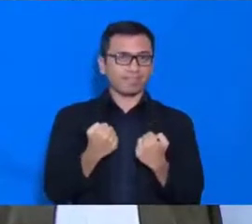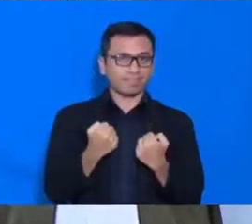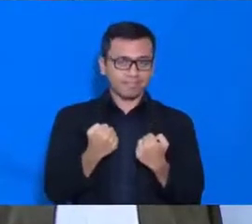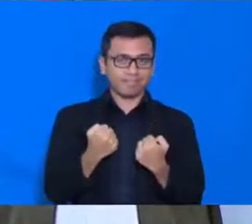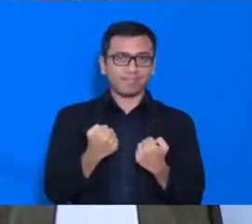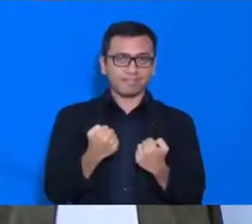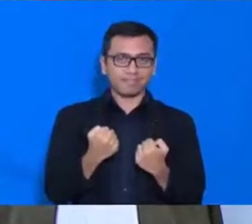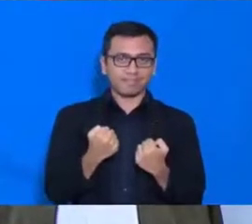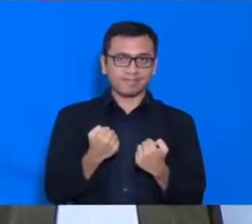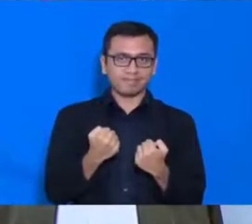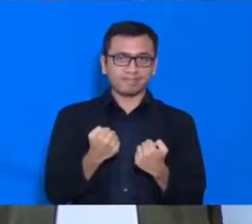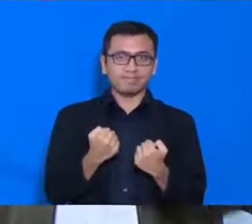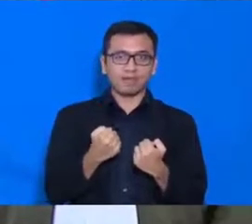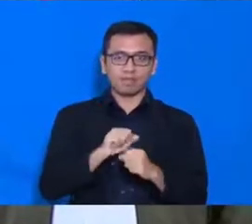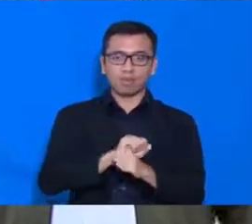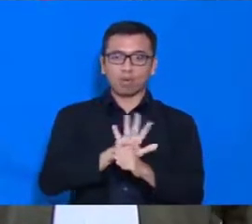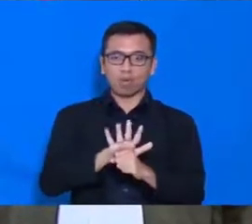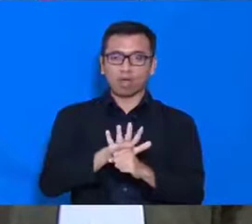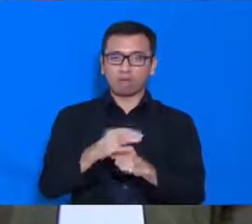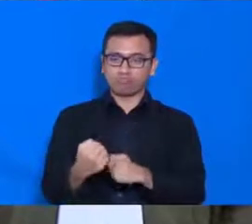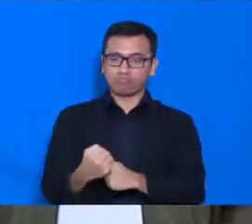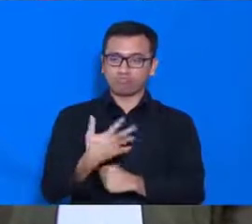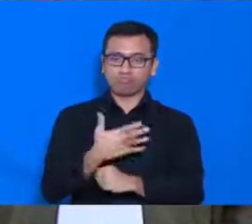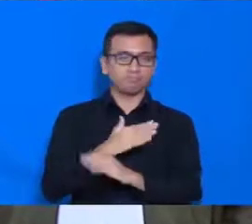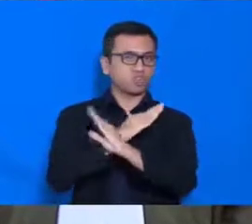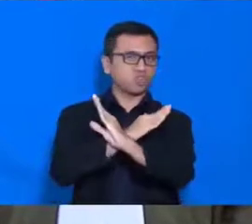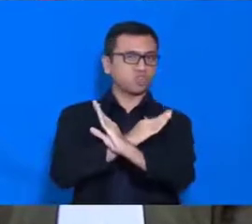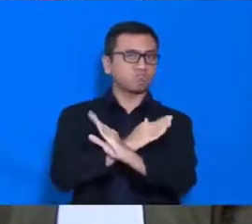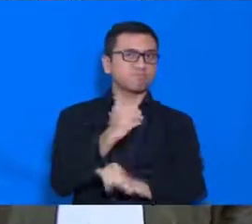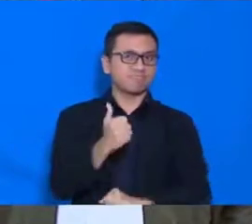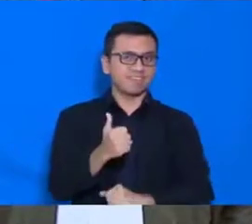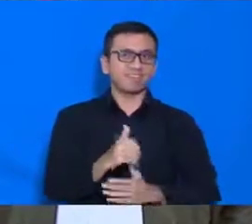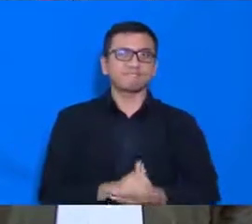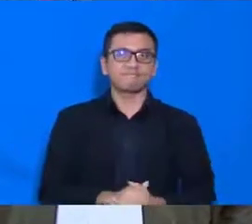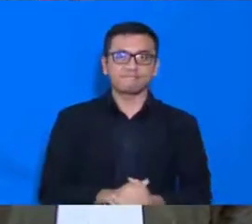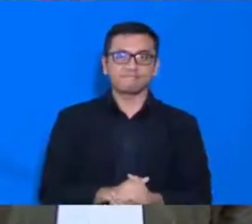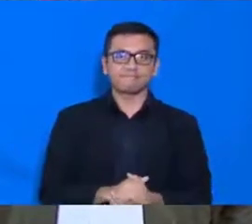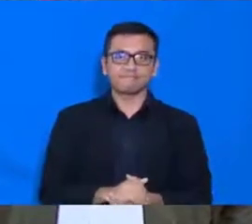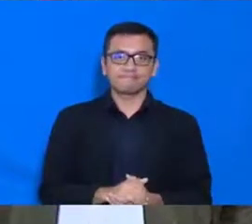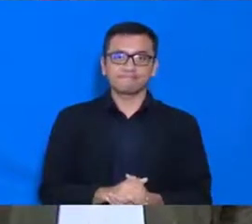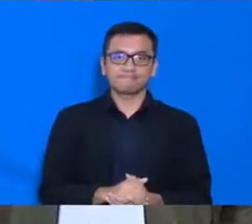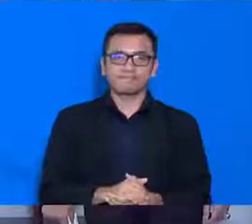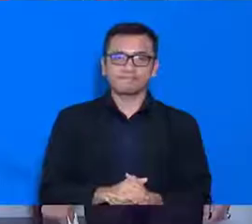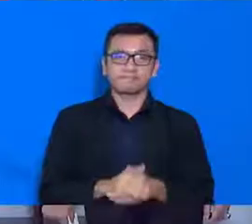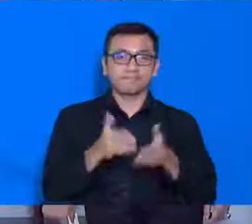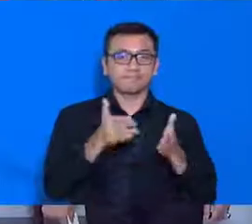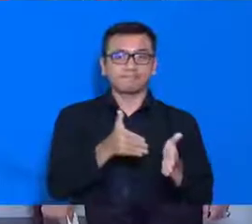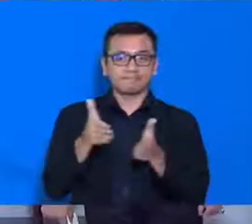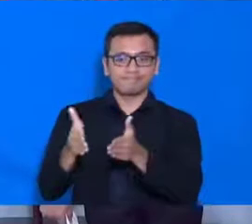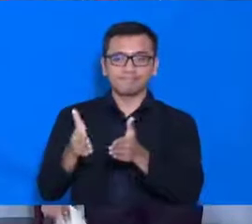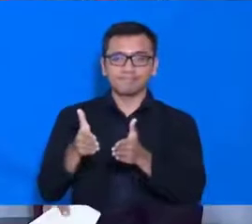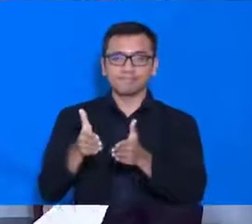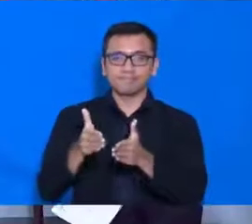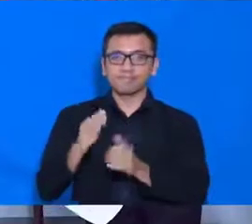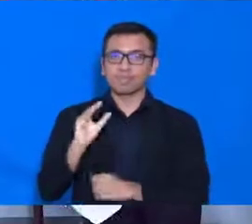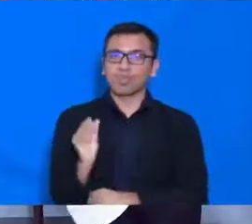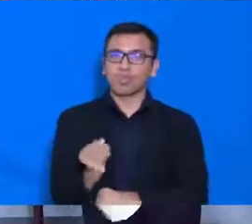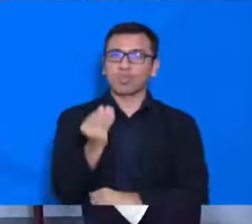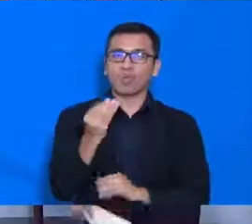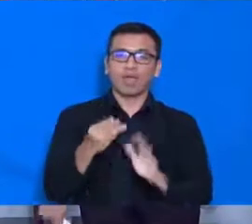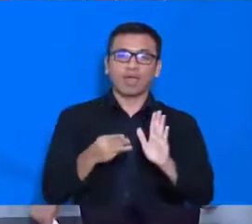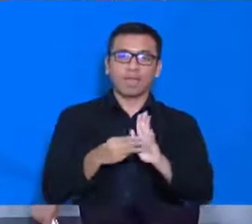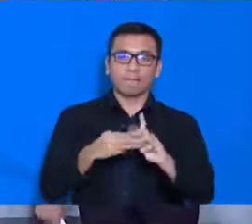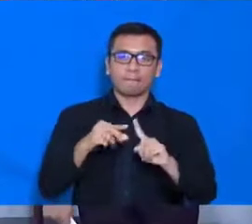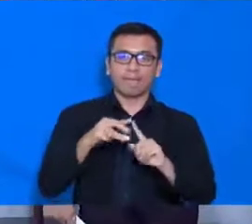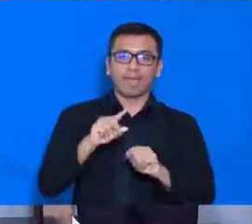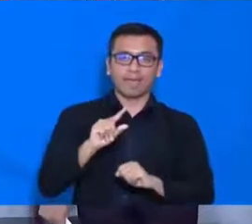kita bisa mengurangi risiko yang terjadi. Selanjutnya, berturut-turut kami persilahkan Bapak Ketua MPRI, dan nanti